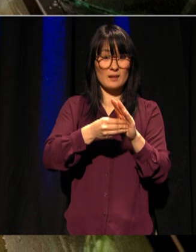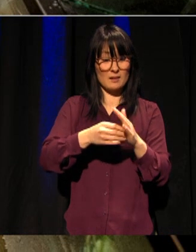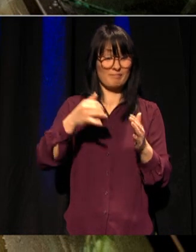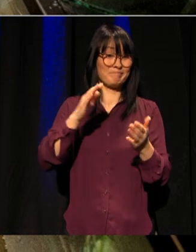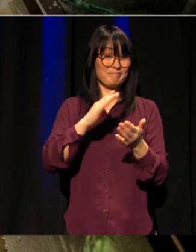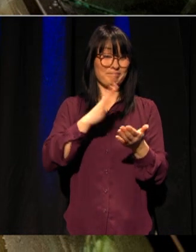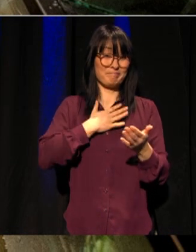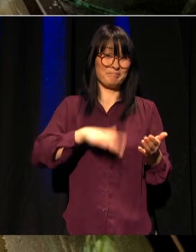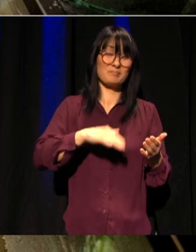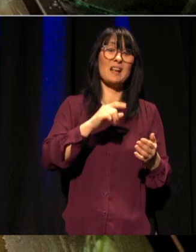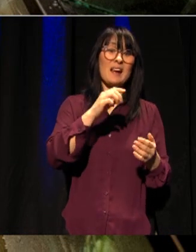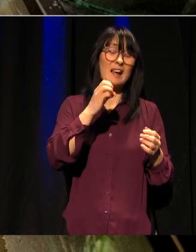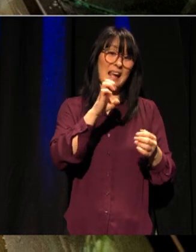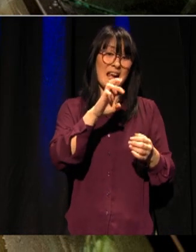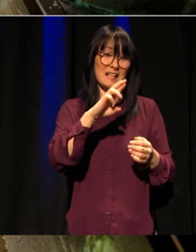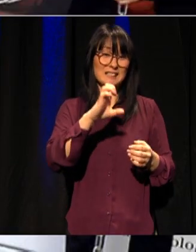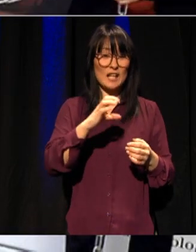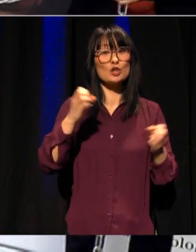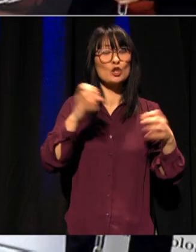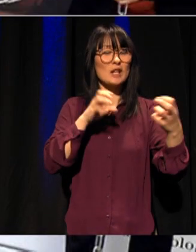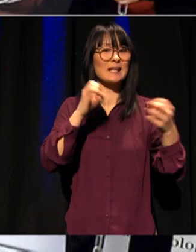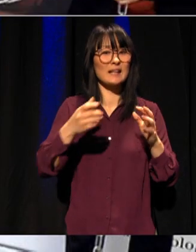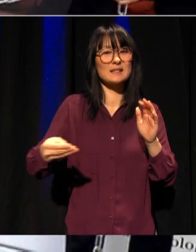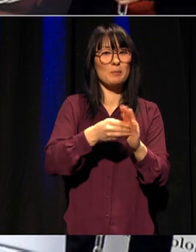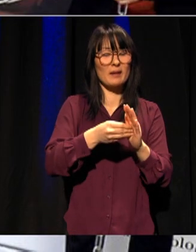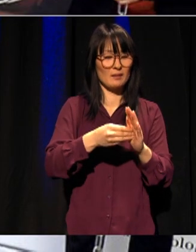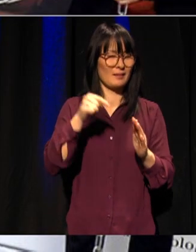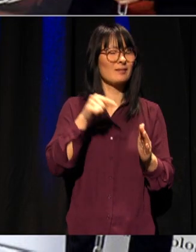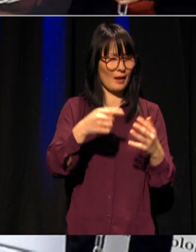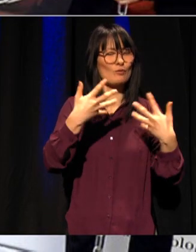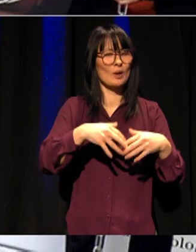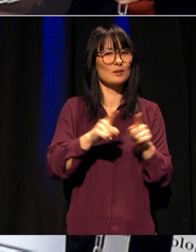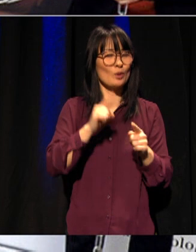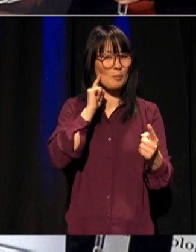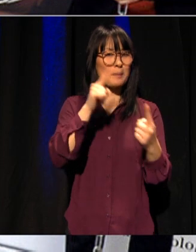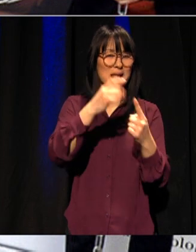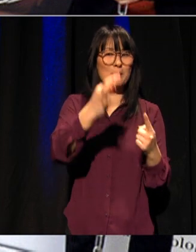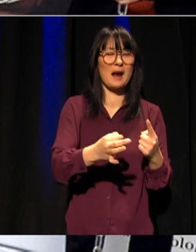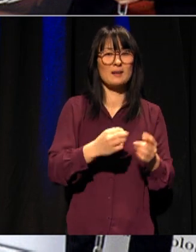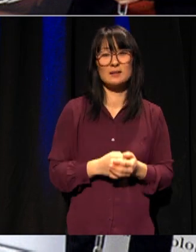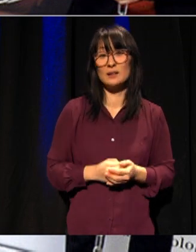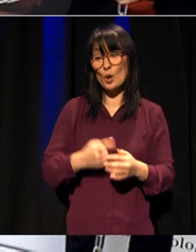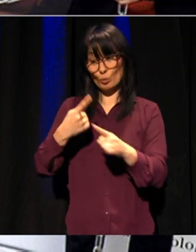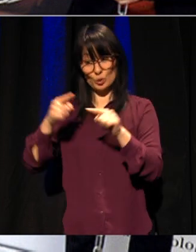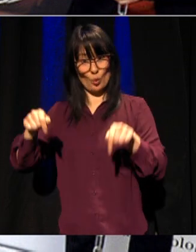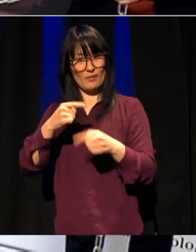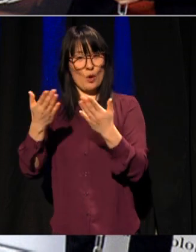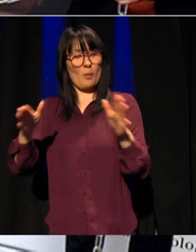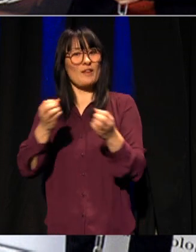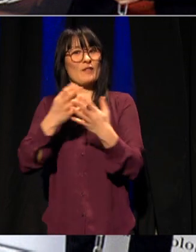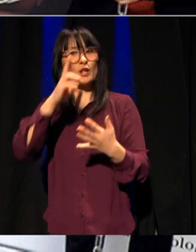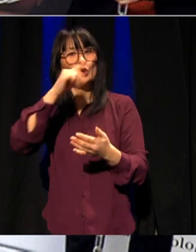Det var en mileperle. Og i disse dager markerer vi åpningen av flere nye sentre for